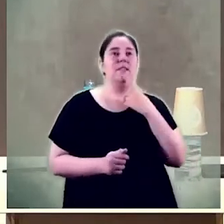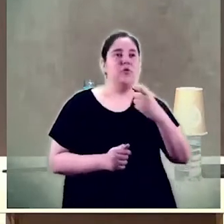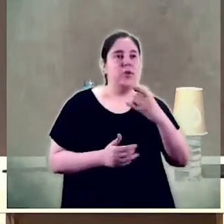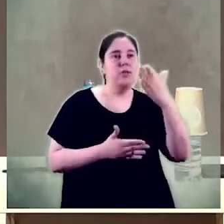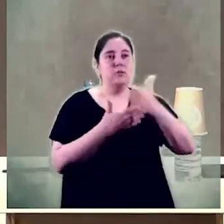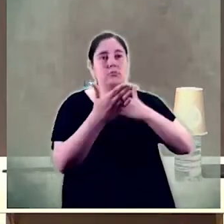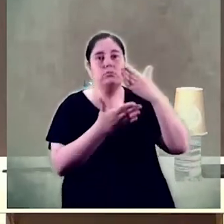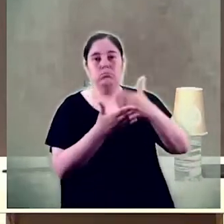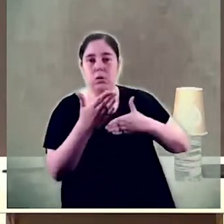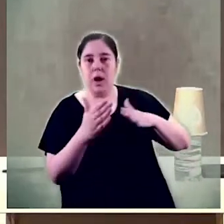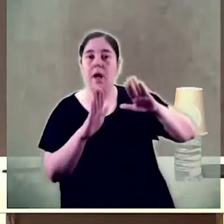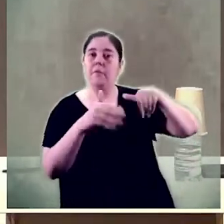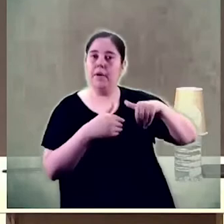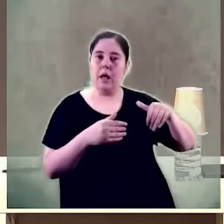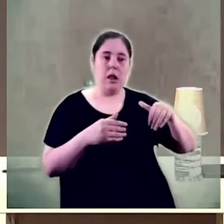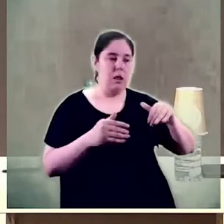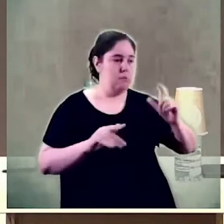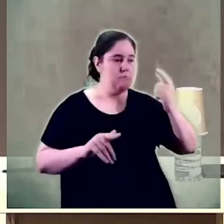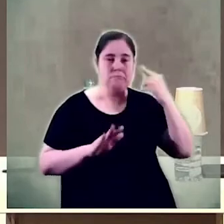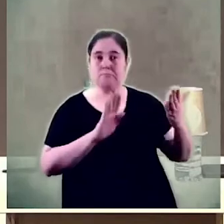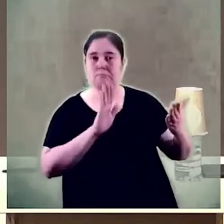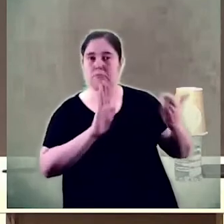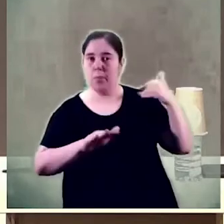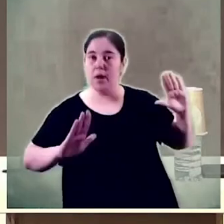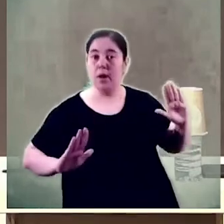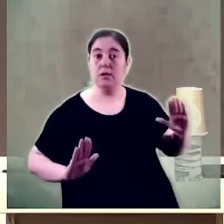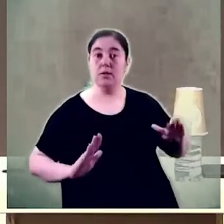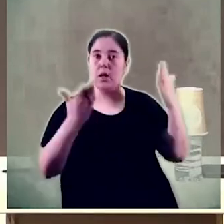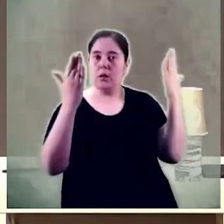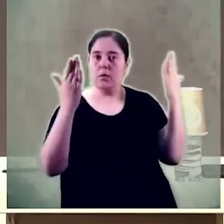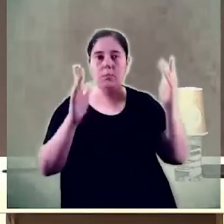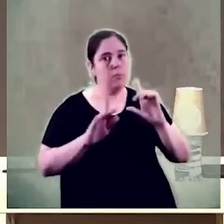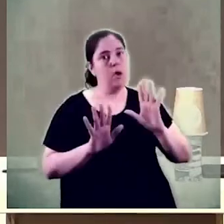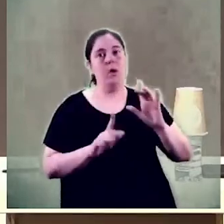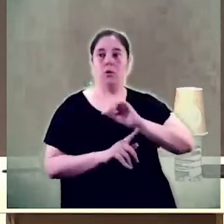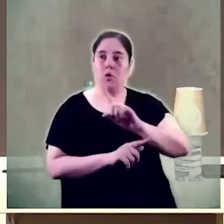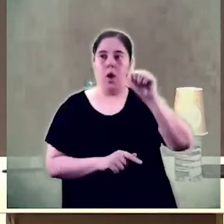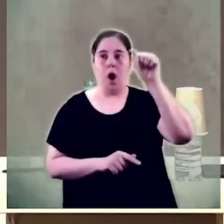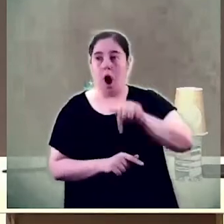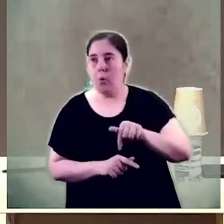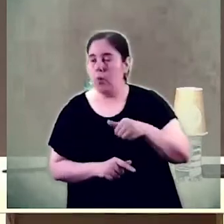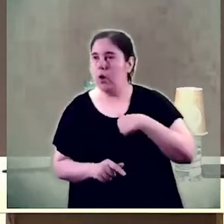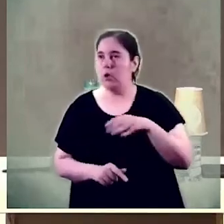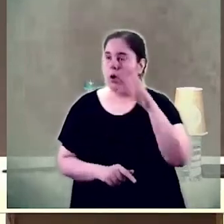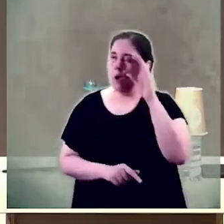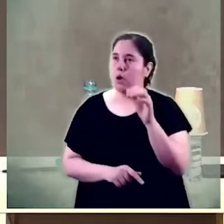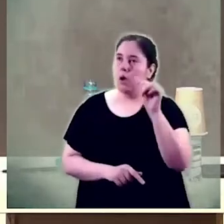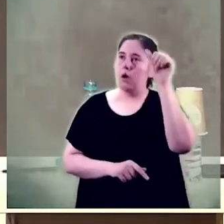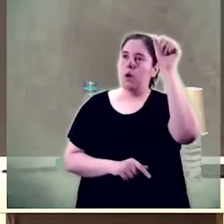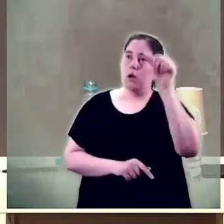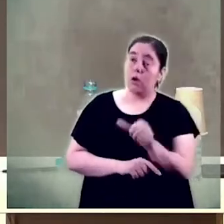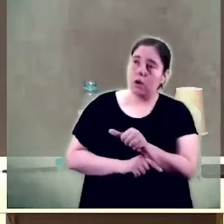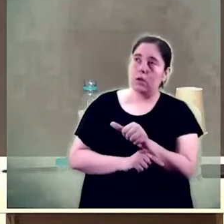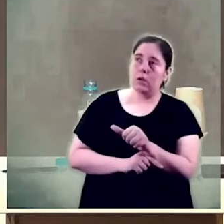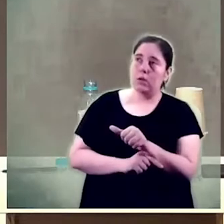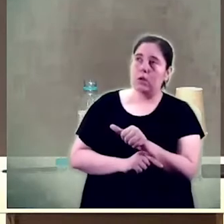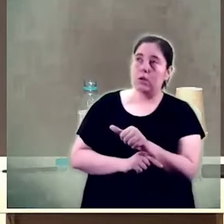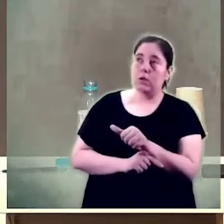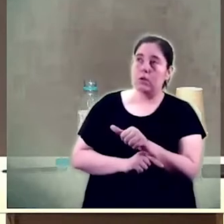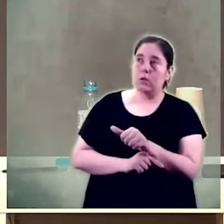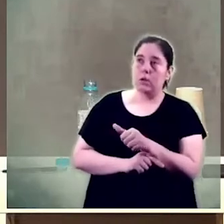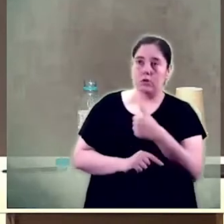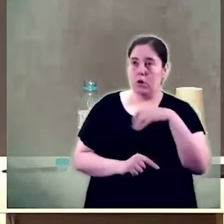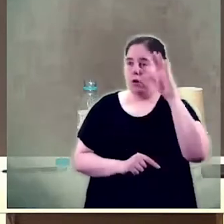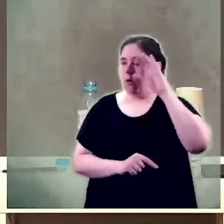aquestes dificultats aquestes entrebancs aquestes barreres i no avui he après per part de